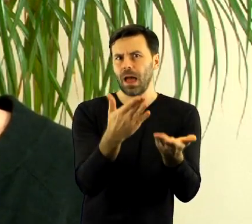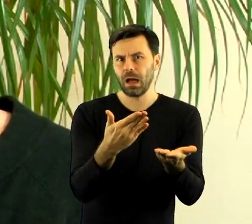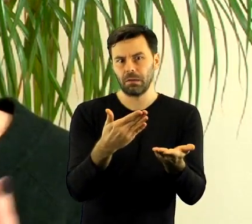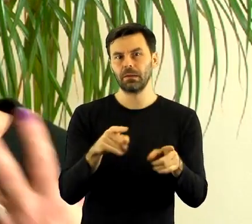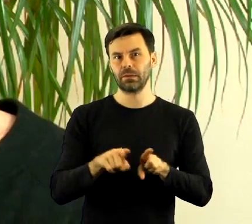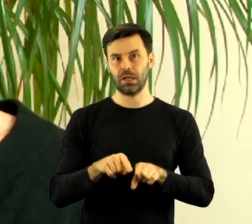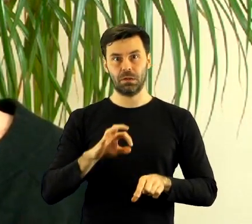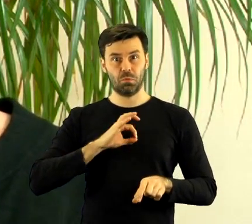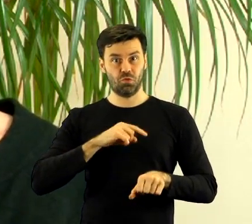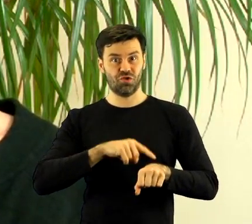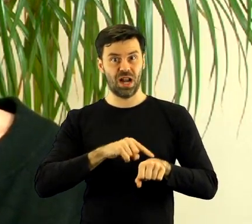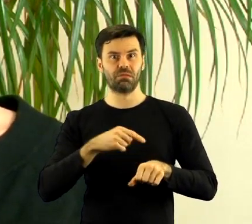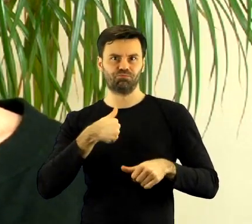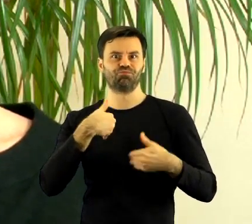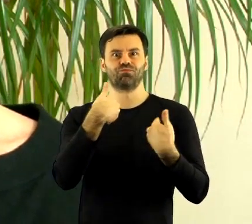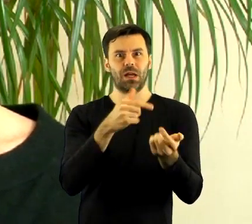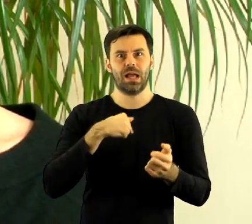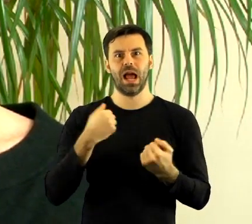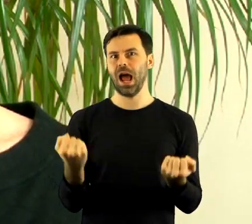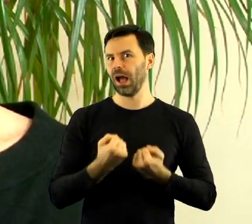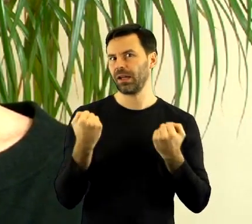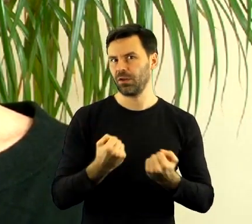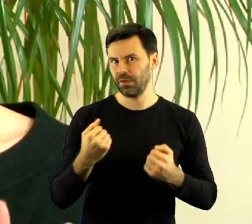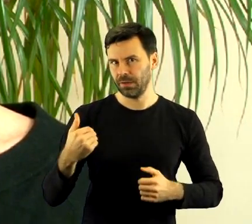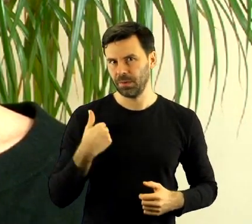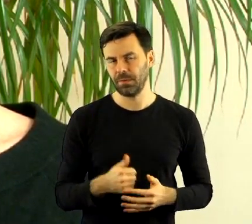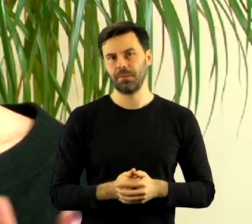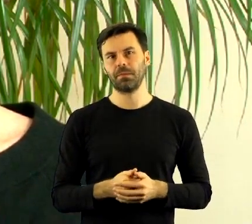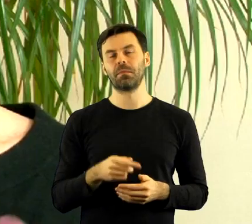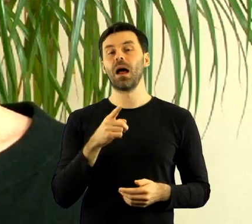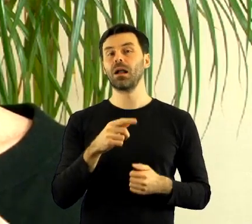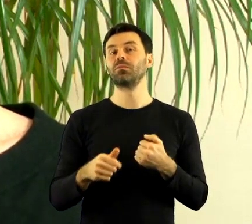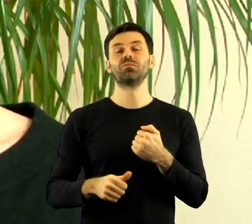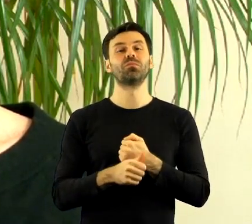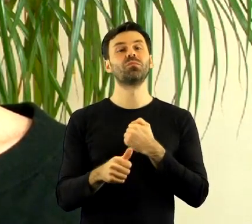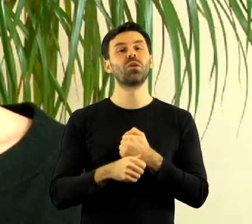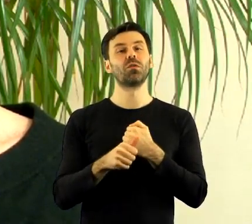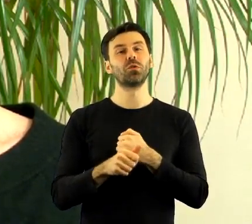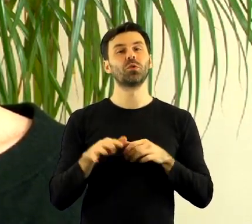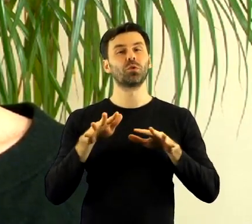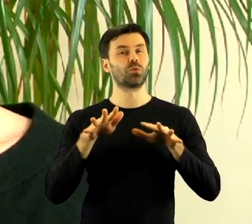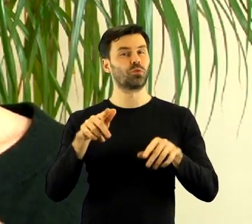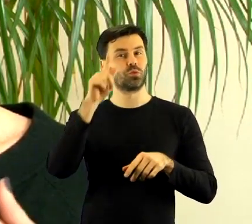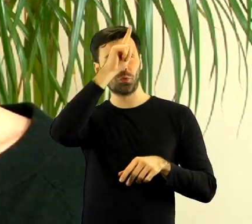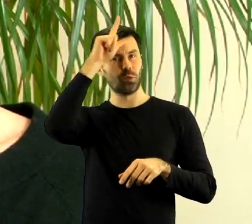własny czas, swoje zaangażowanie. Natomiast z tego powodu, że dużo ludzi się w to angażowało, to po prostu naprawdę